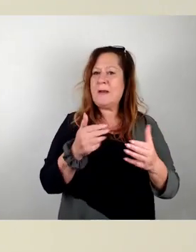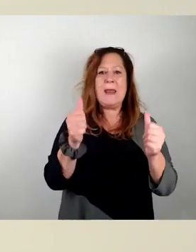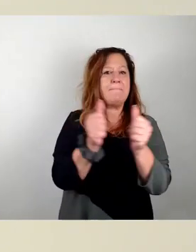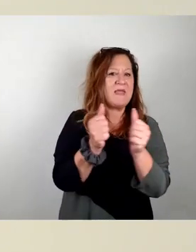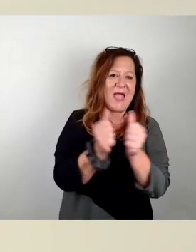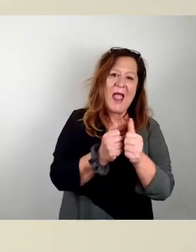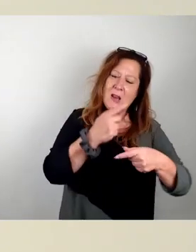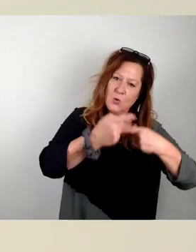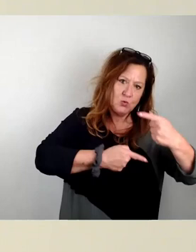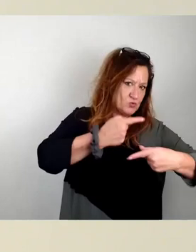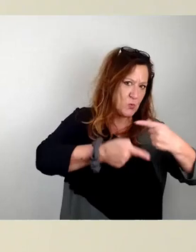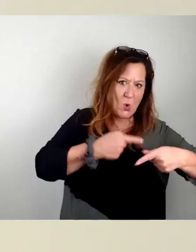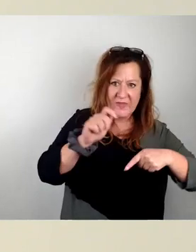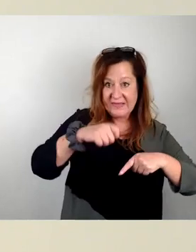hat.